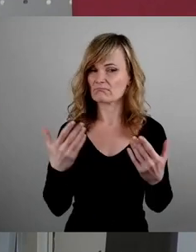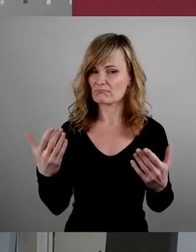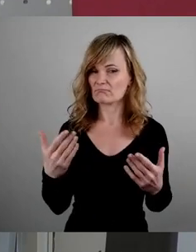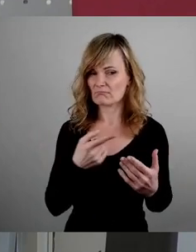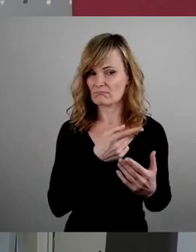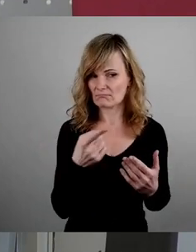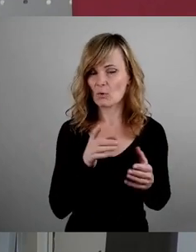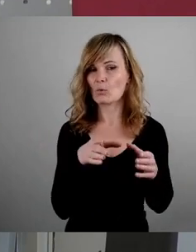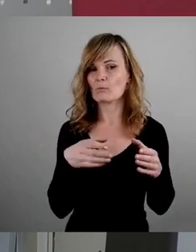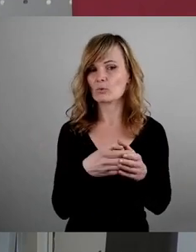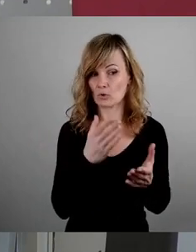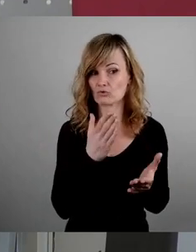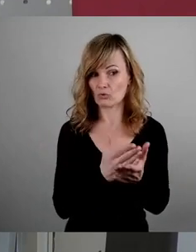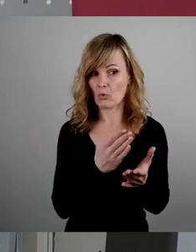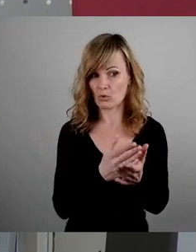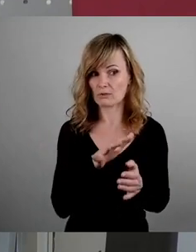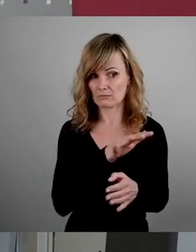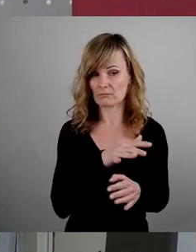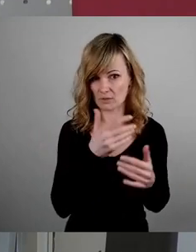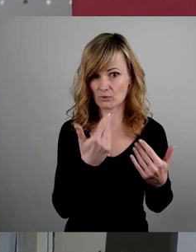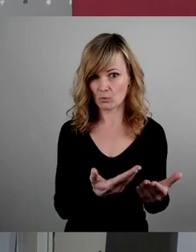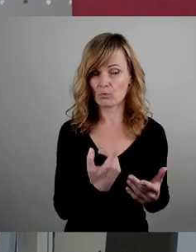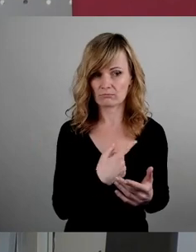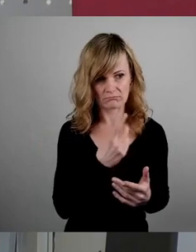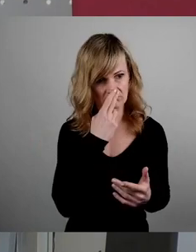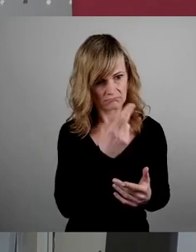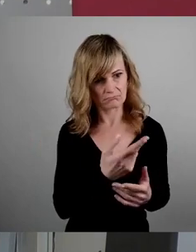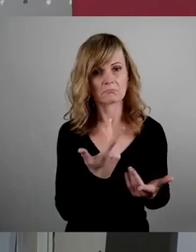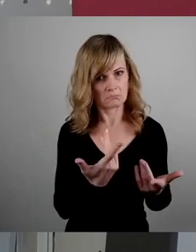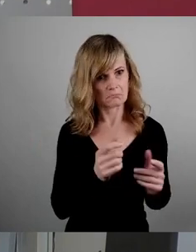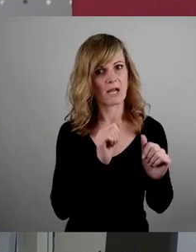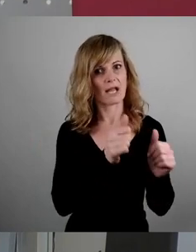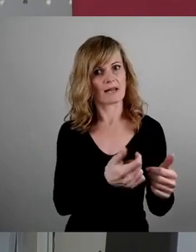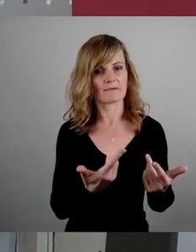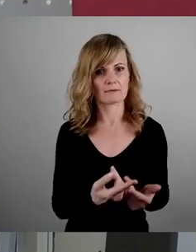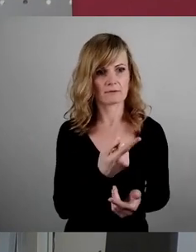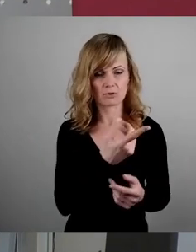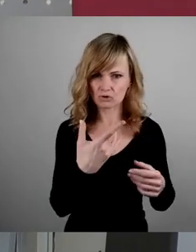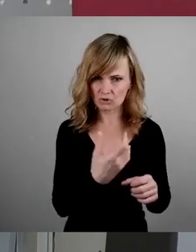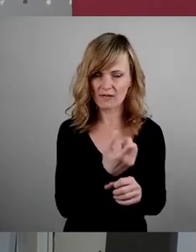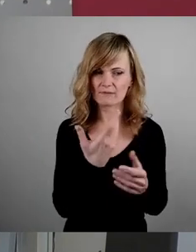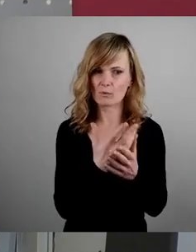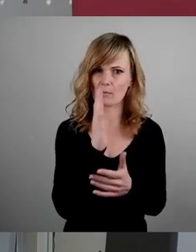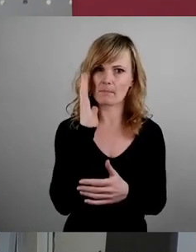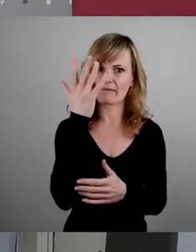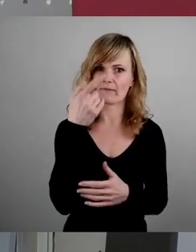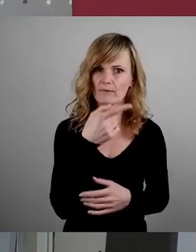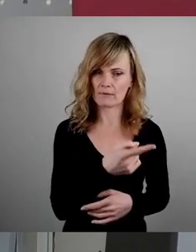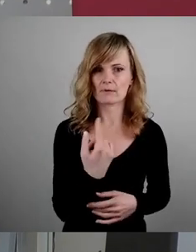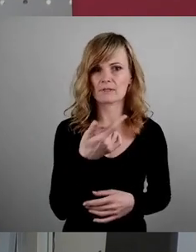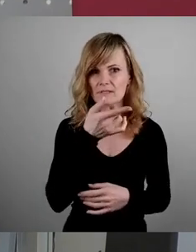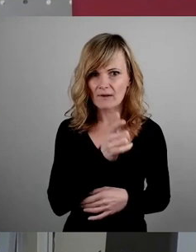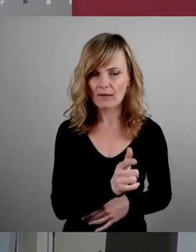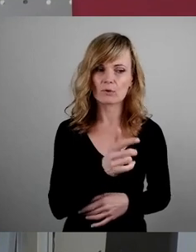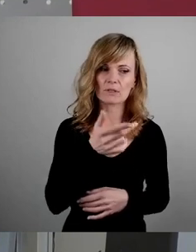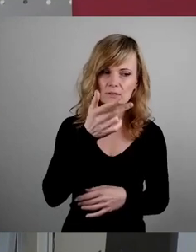haben, dass es durchaus was bringt und dass es anderen Kommunen in den letzten Jahren eben gelungen ist, genau über dieses Instrument mal 200, mal 300